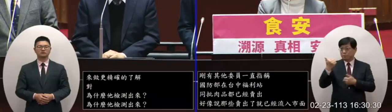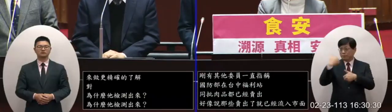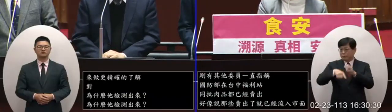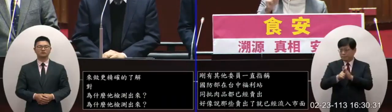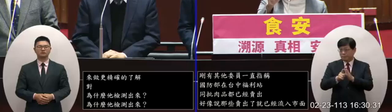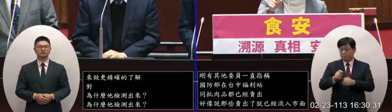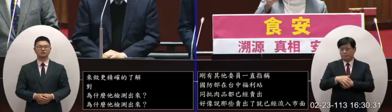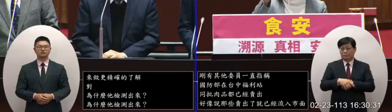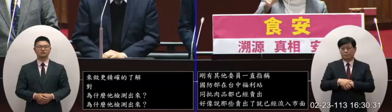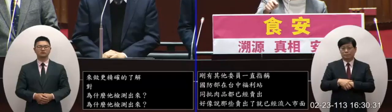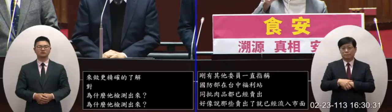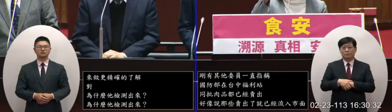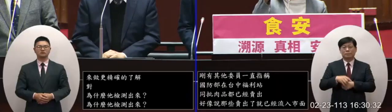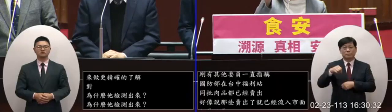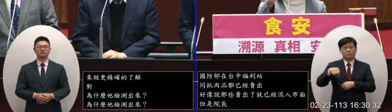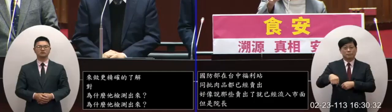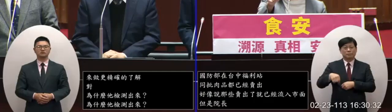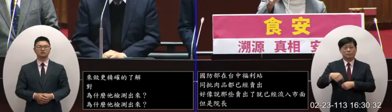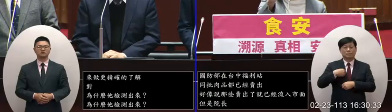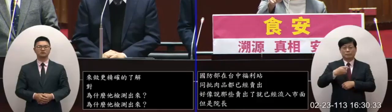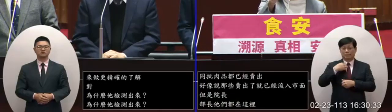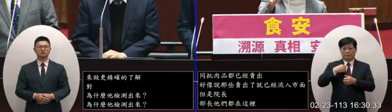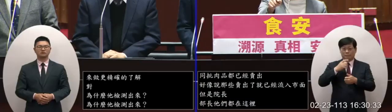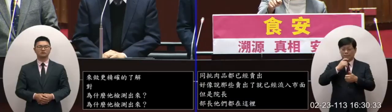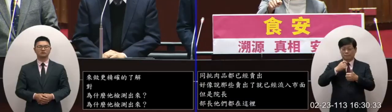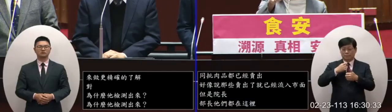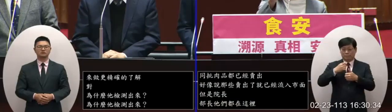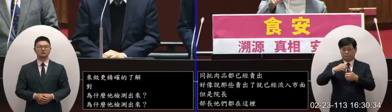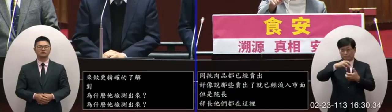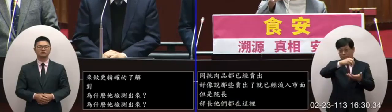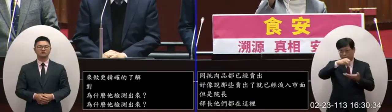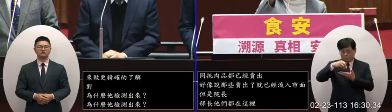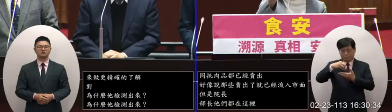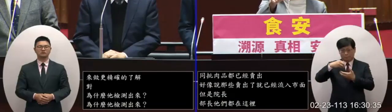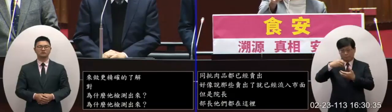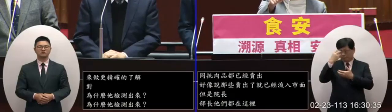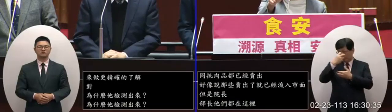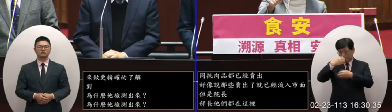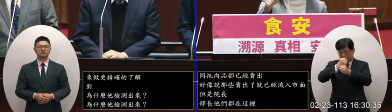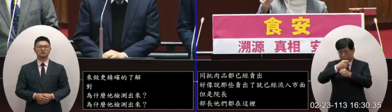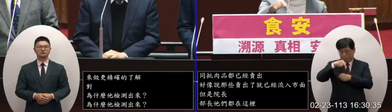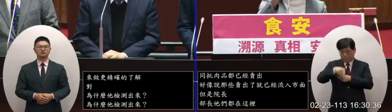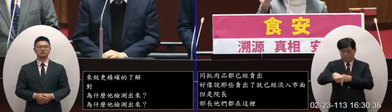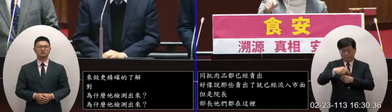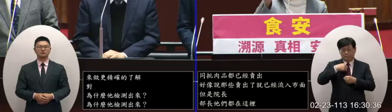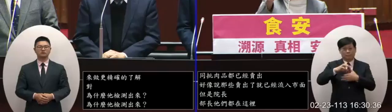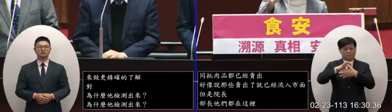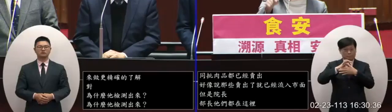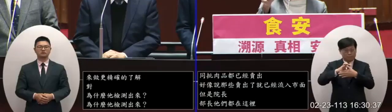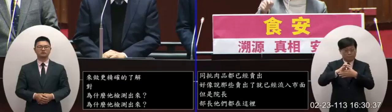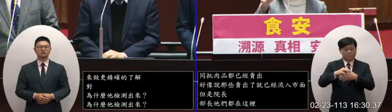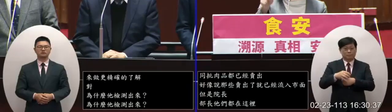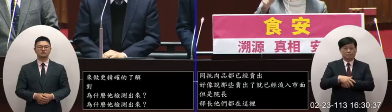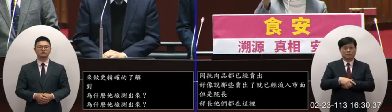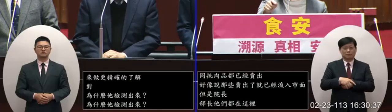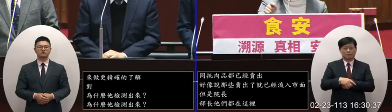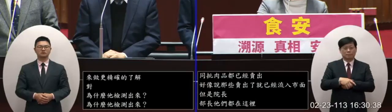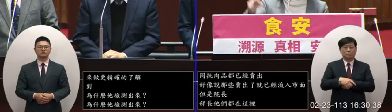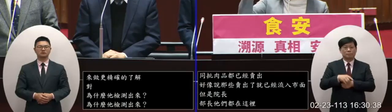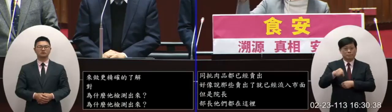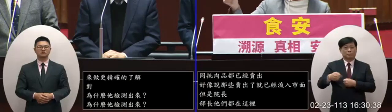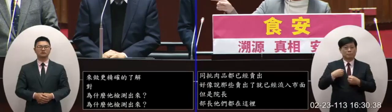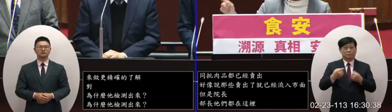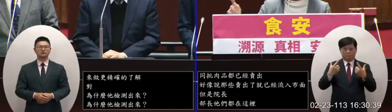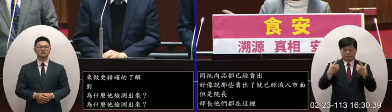代表就是跟受到檢驗的那一個實驗室的那一盒梅花豬肉